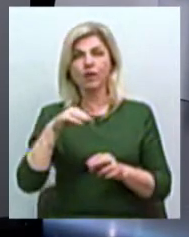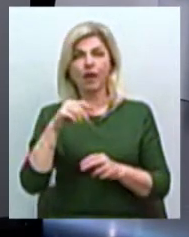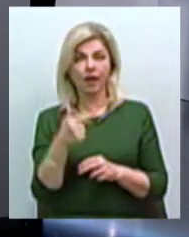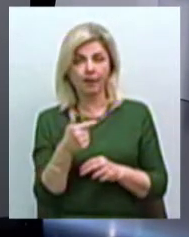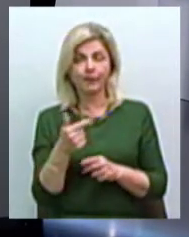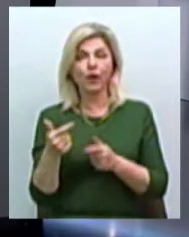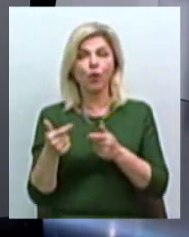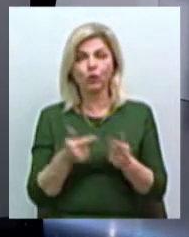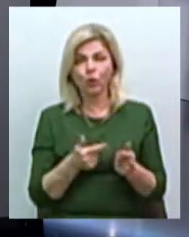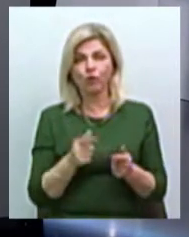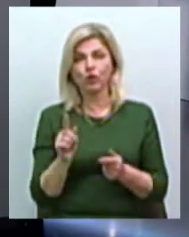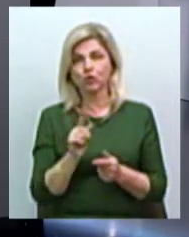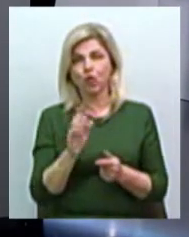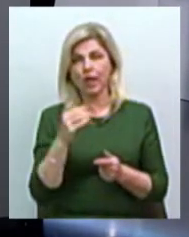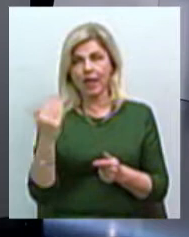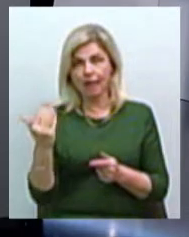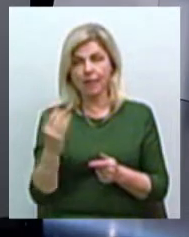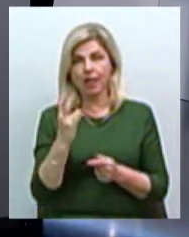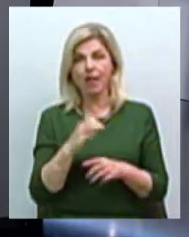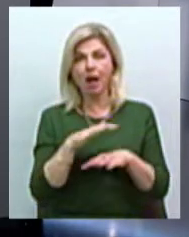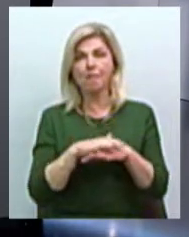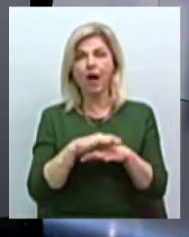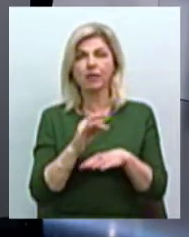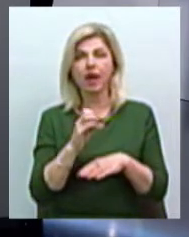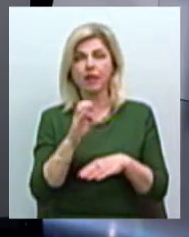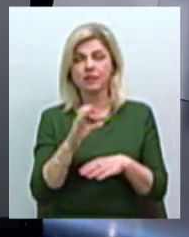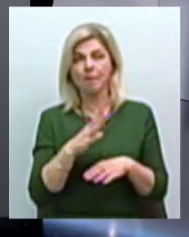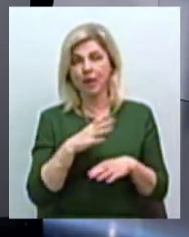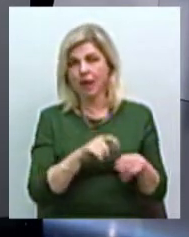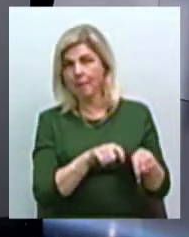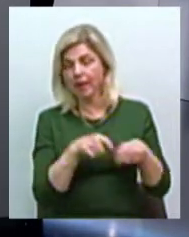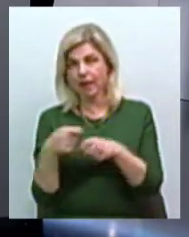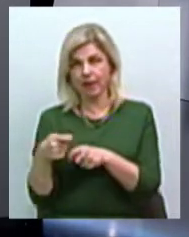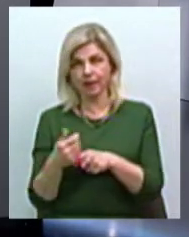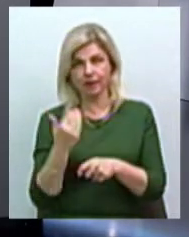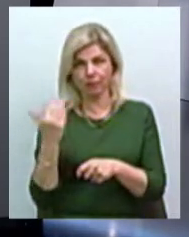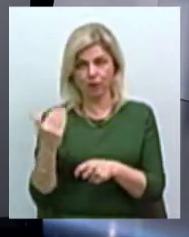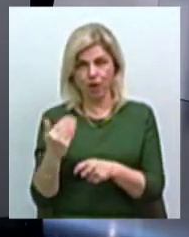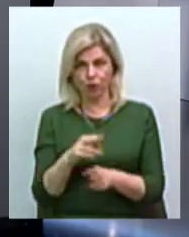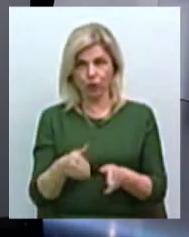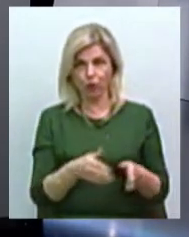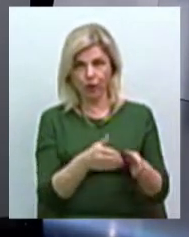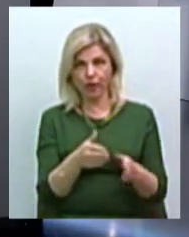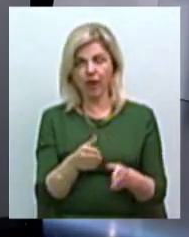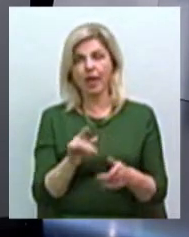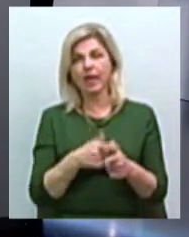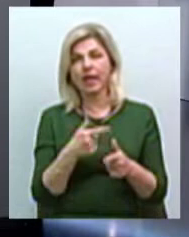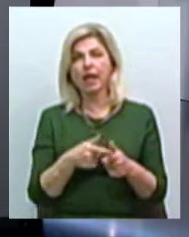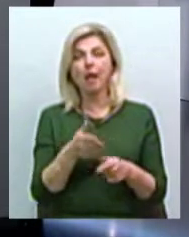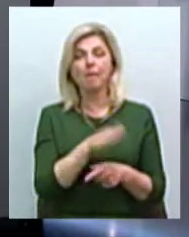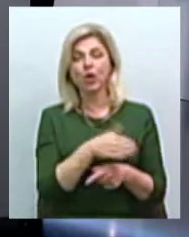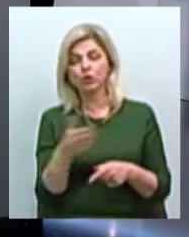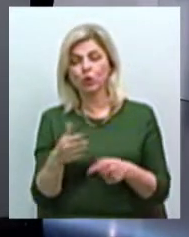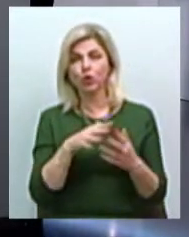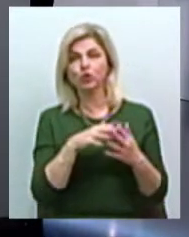щоб їм були на баланс передані ці дороги загального розставання обласного значення і дороги між цілами ціх